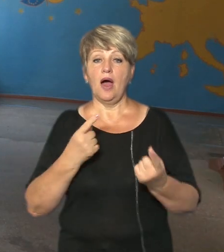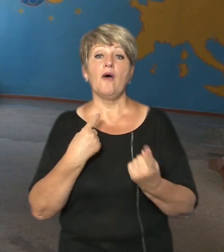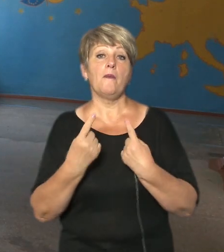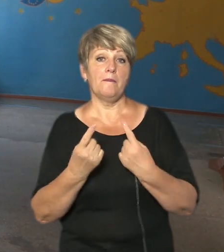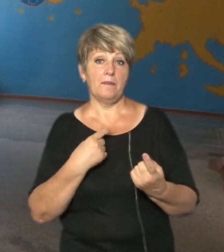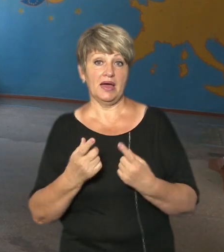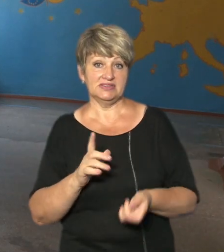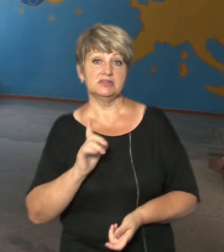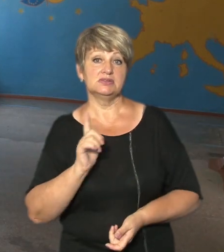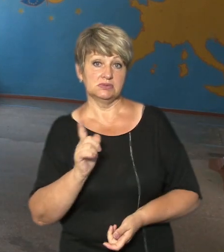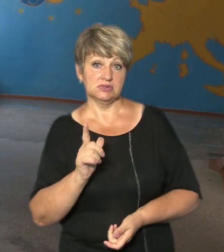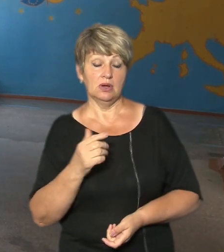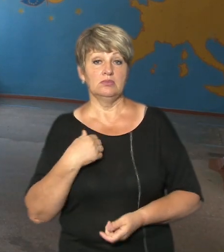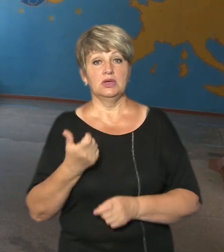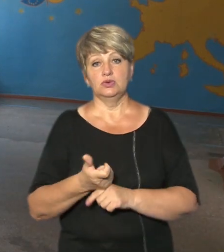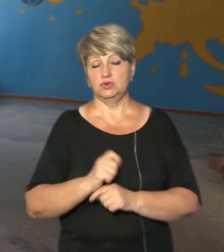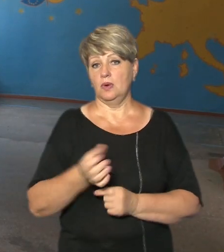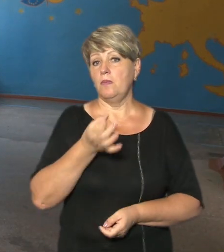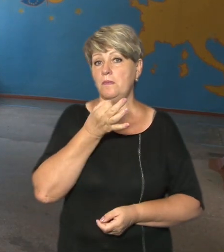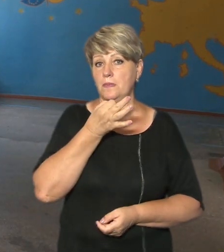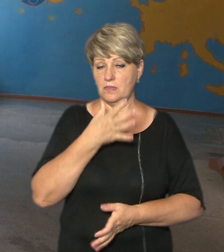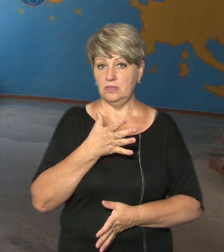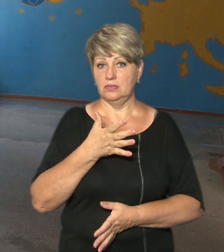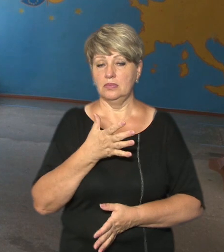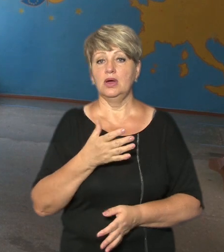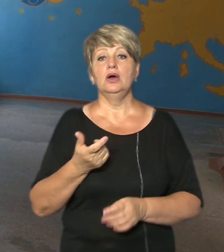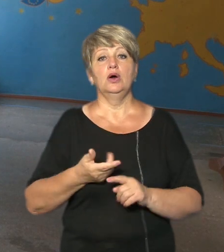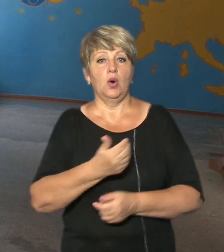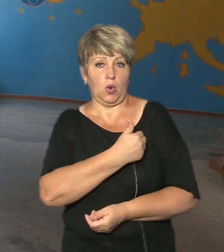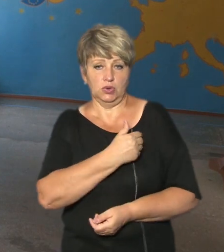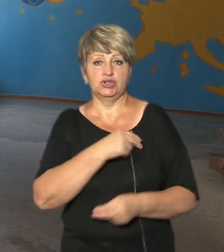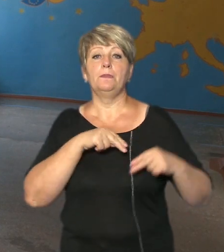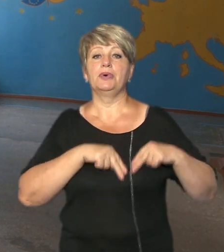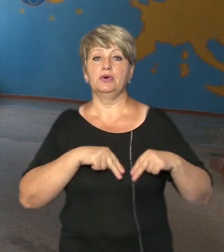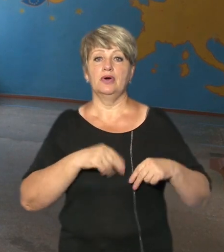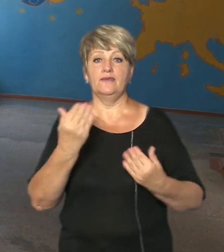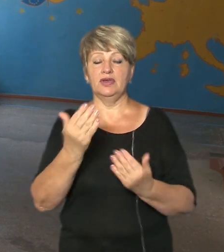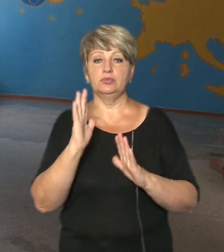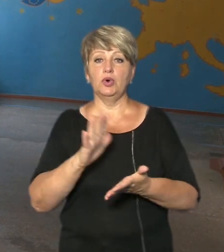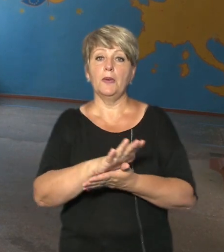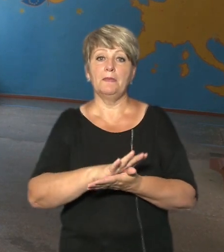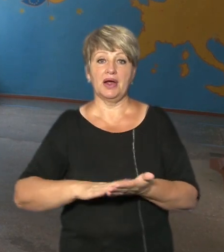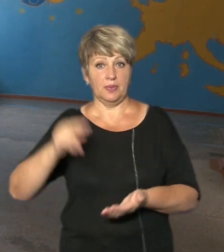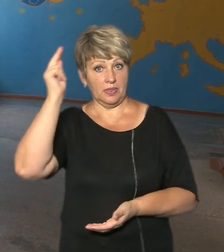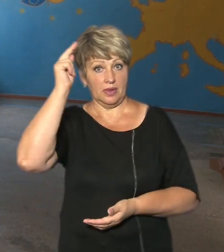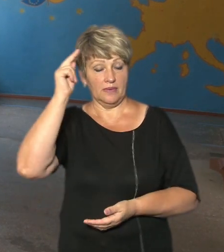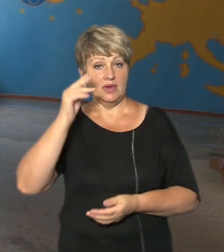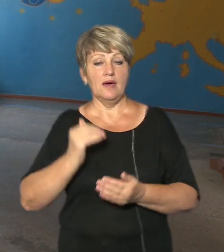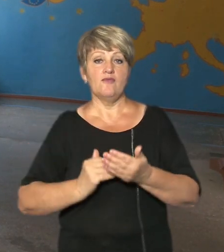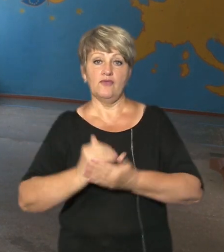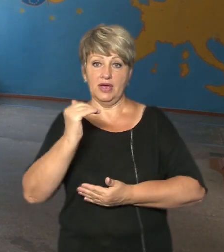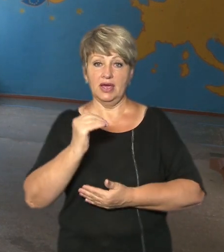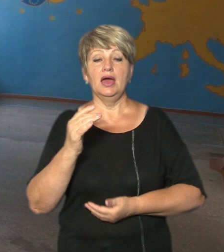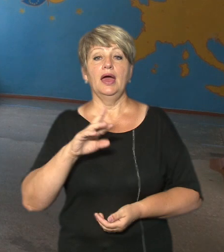мені стався дуже емпатійним, таким завзятим, який хоче працювати Він ще буде продовжувати навчатися в магістратурі